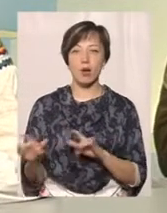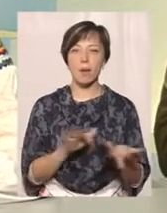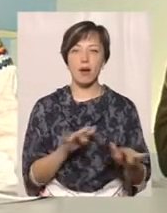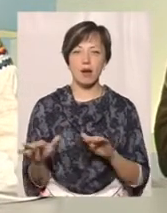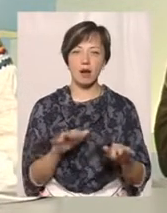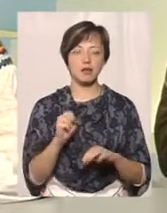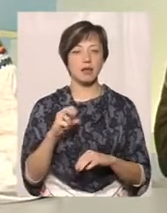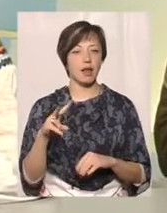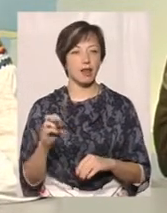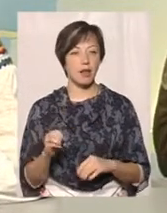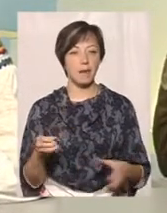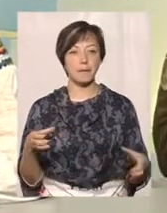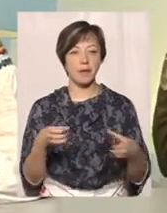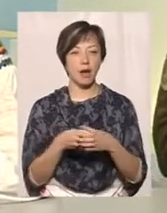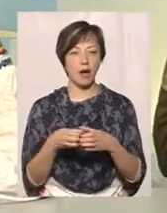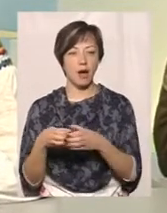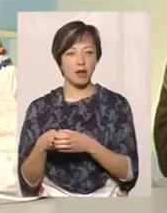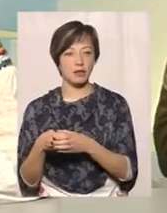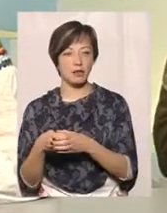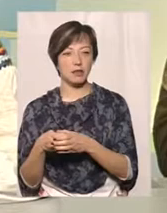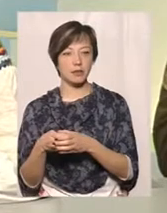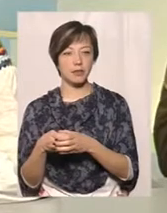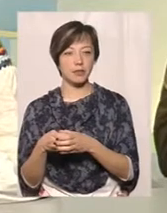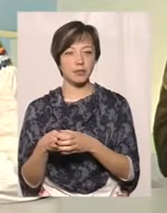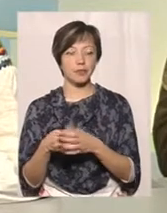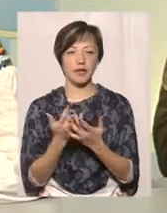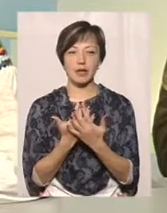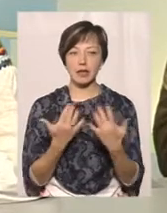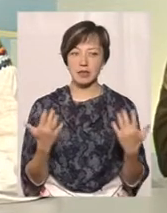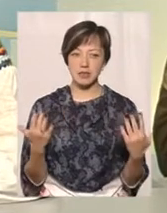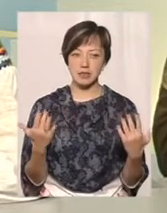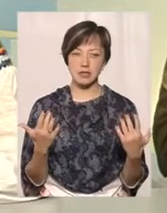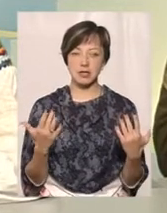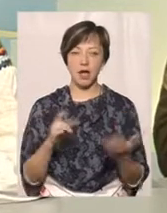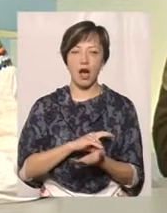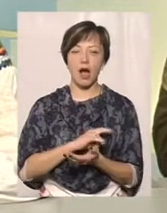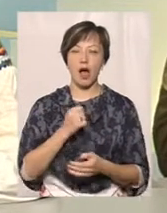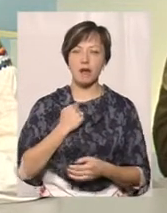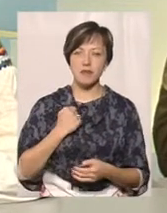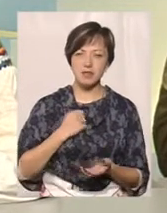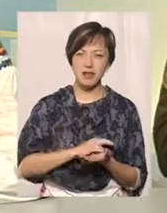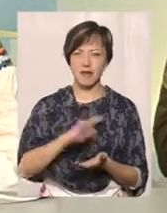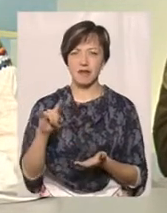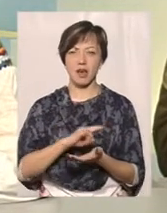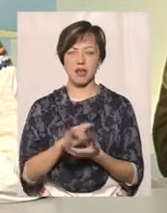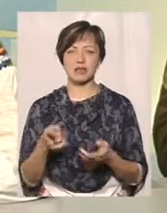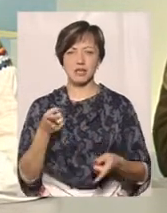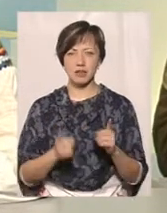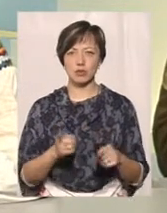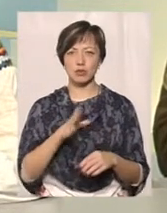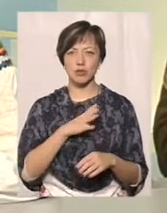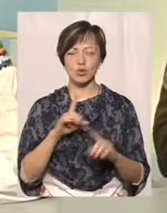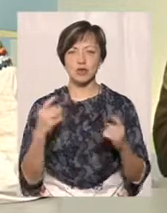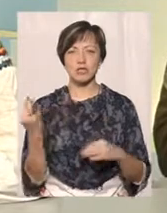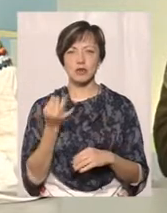різні бригади, армійська авіація, це дійсно були